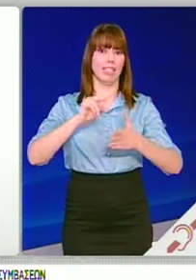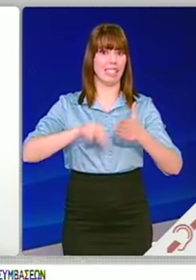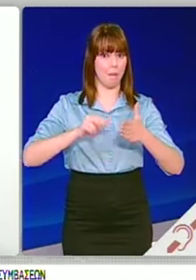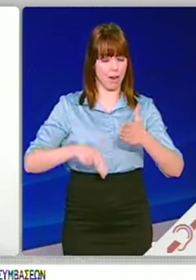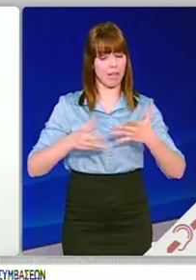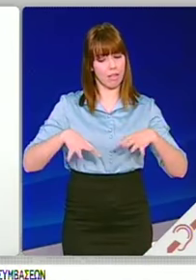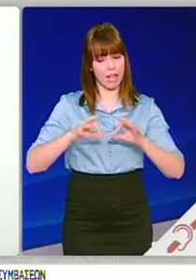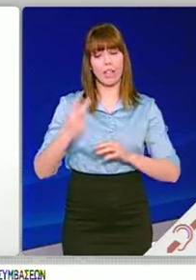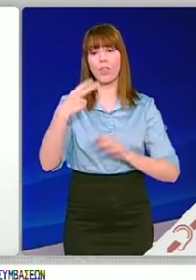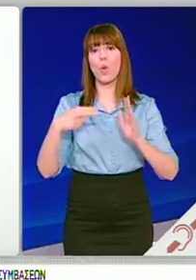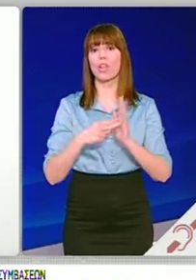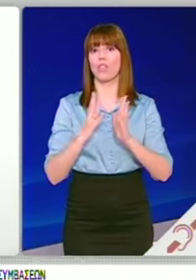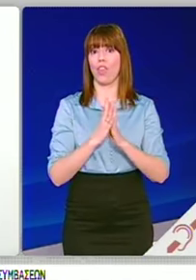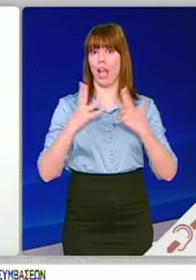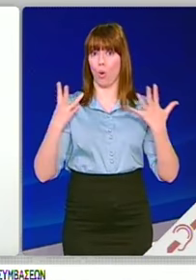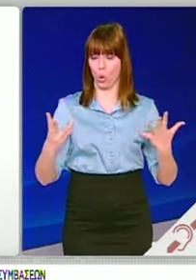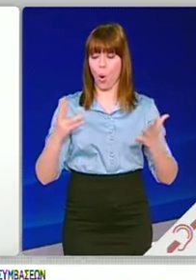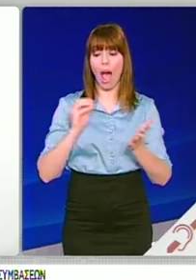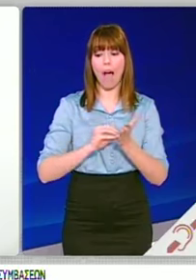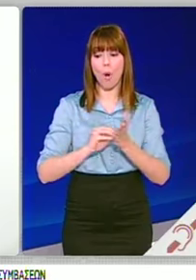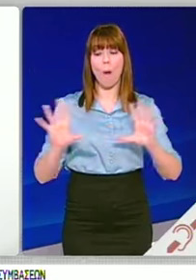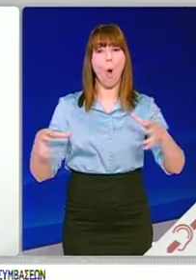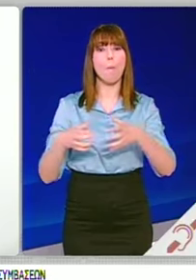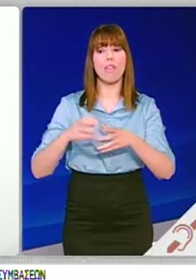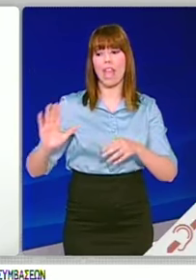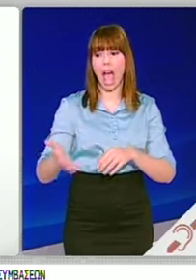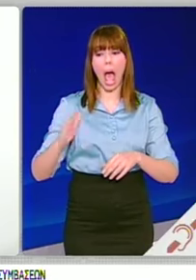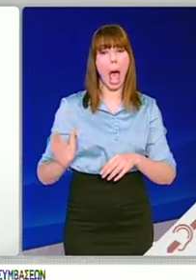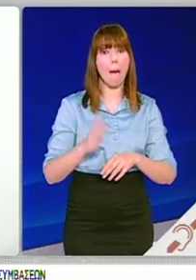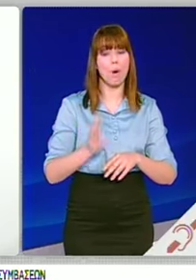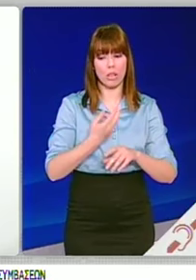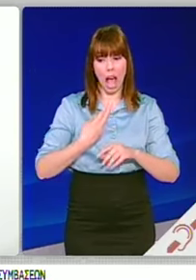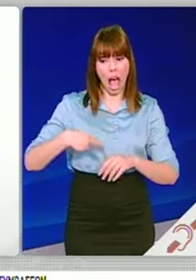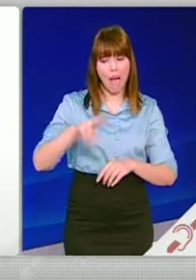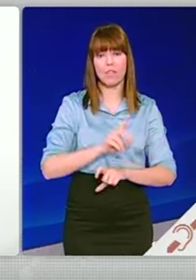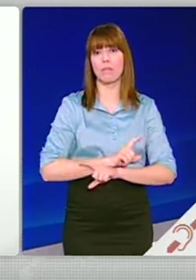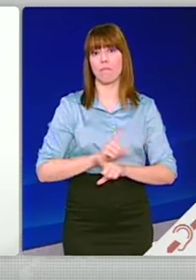να μην αυξηθούν οι ομαδικές απολύσεις και να μην επανέλθει το lock out.